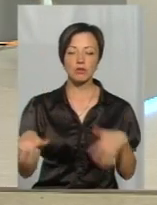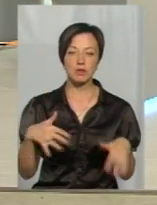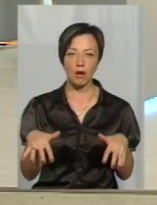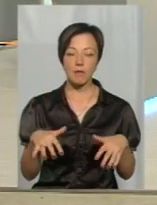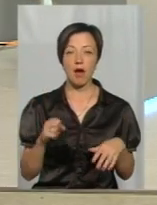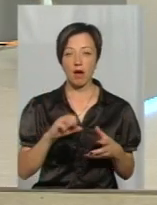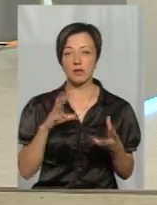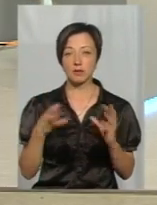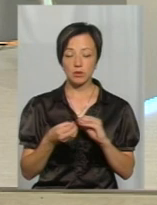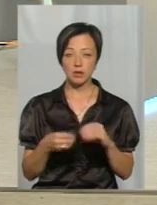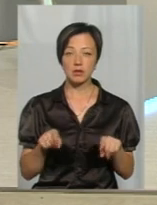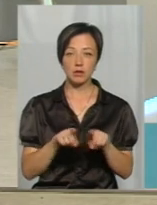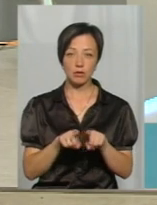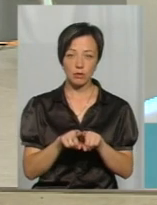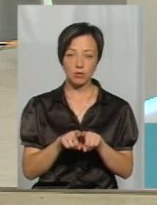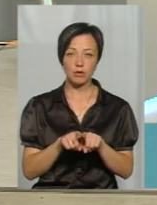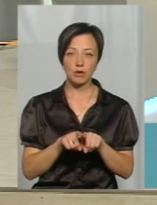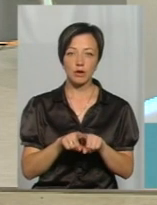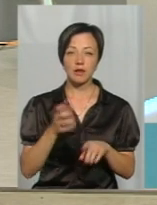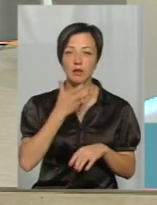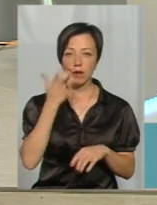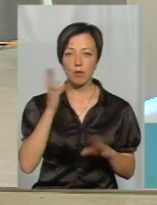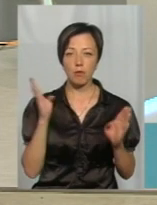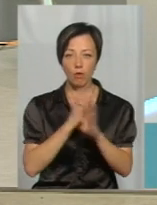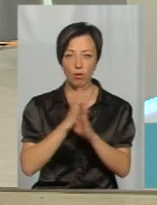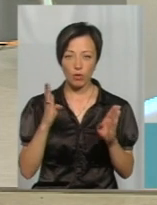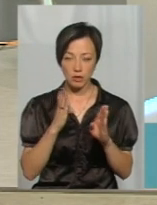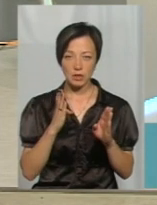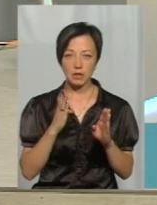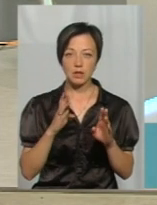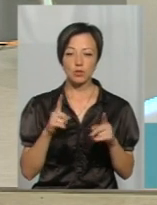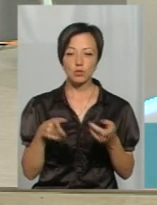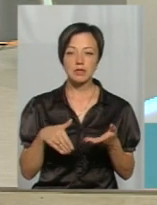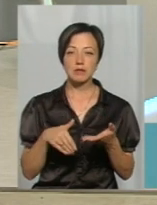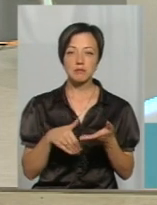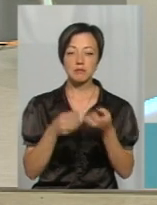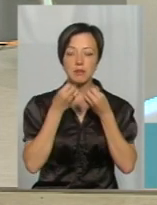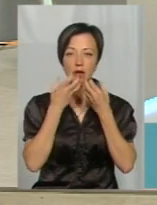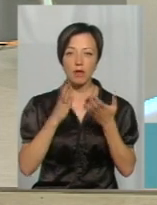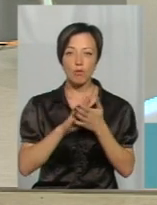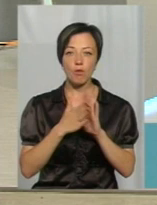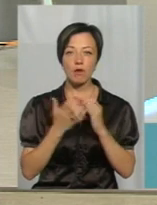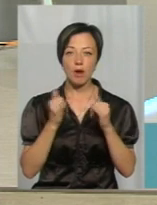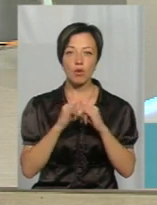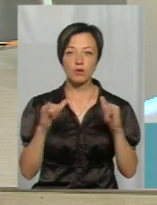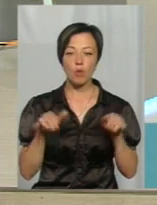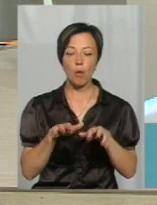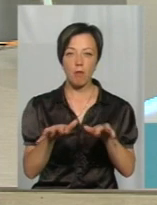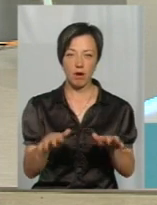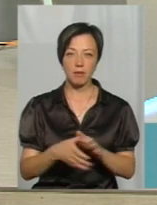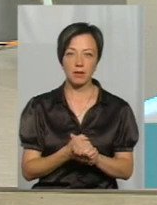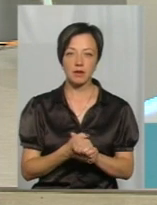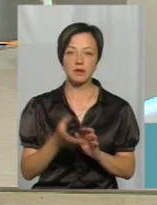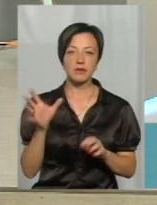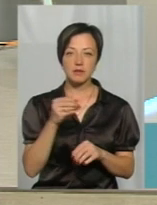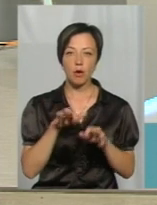внаслідок так само того, що дуже тепла погода, то це дуже сприятливі такі погодні умови для розвитку комах. Вони, як правило,